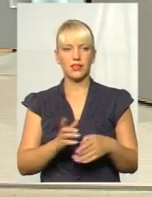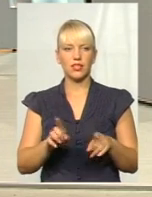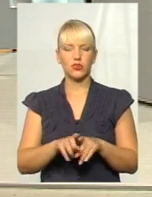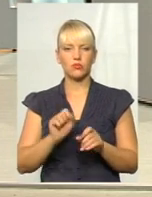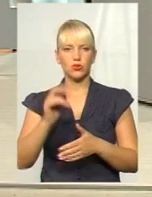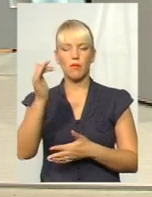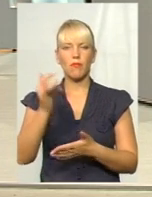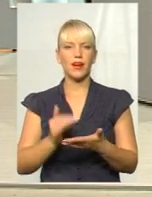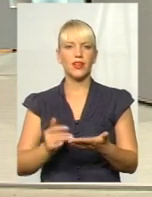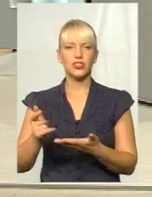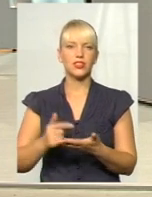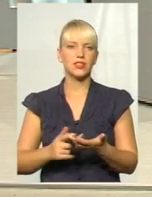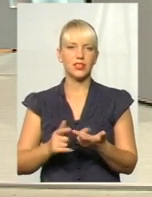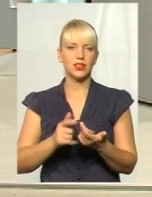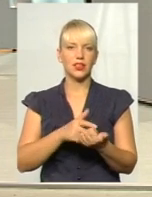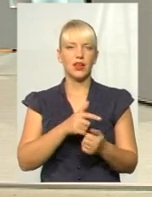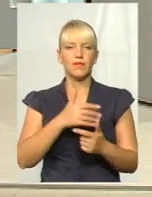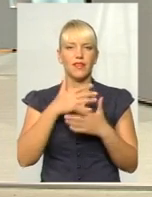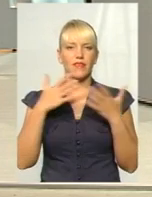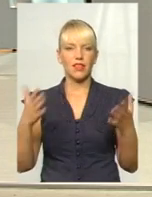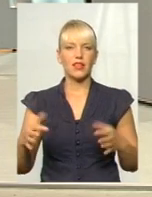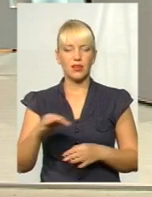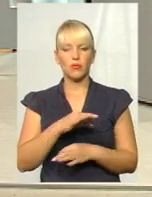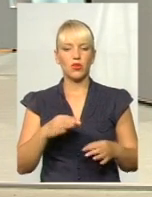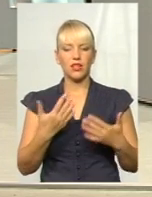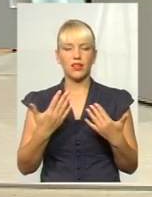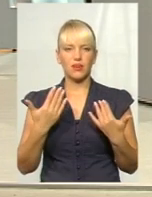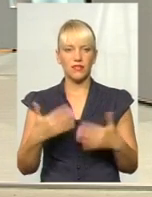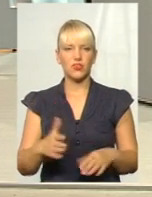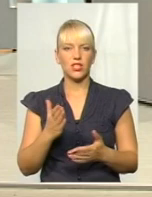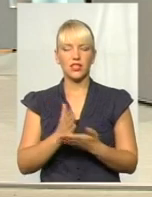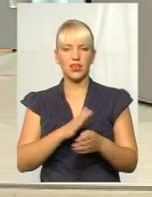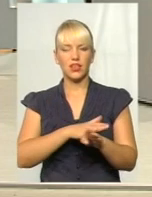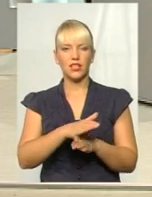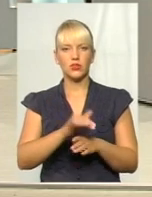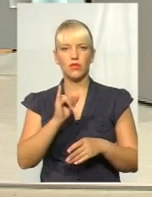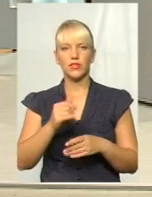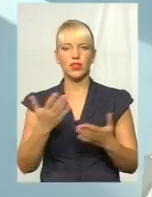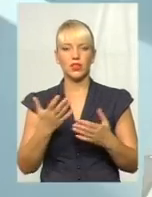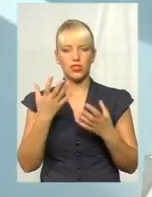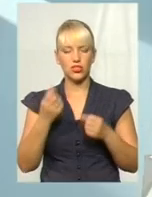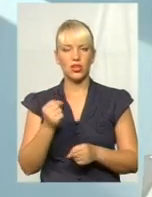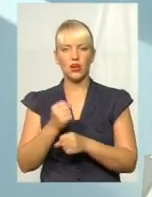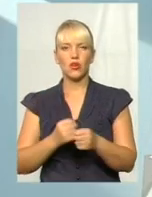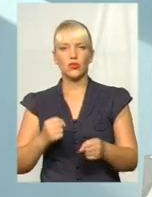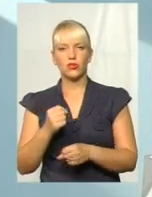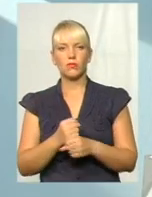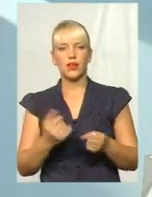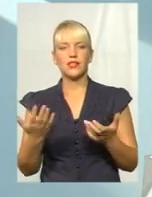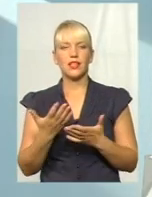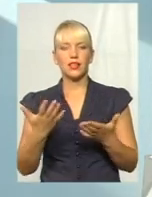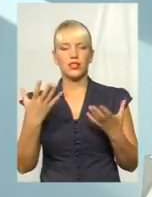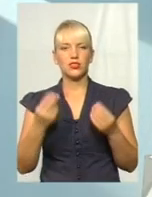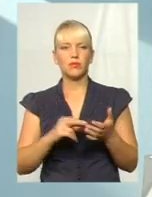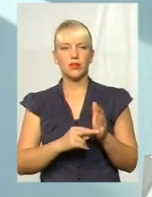перечислити, великі проекти, які реалізовані, які в процесі розробки, які плануються